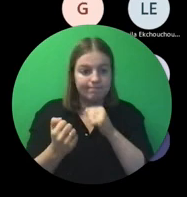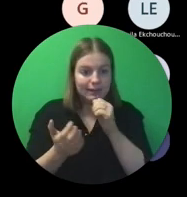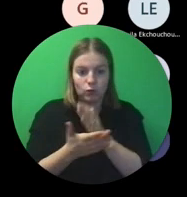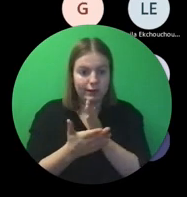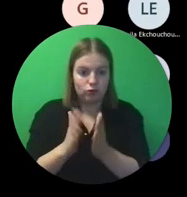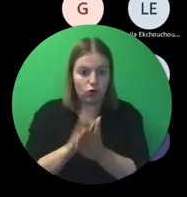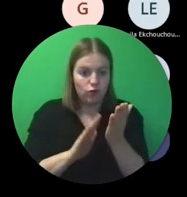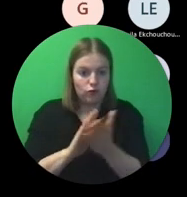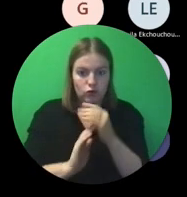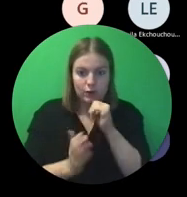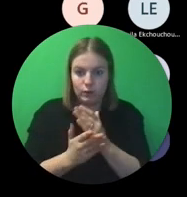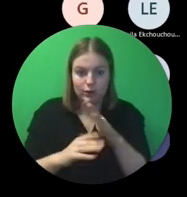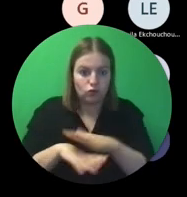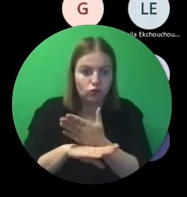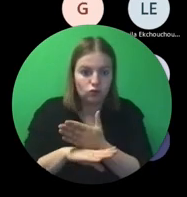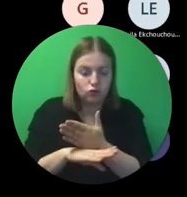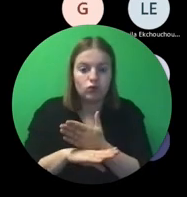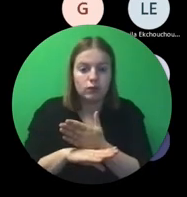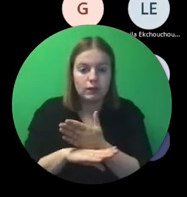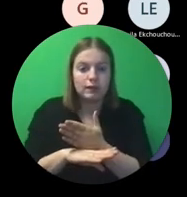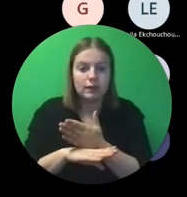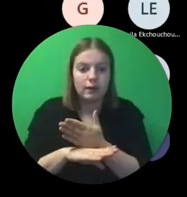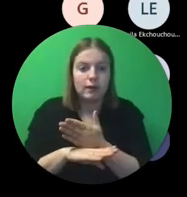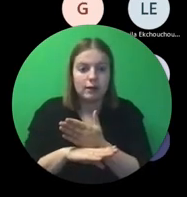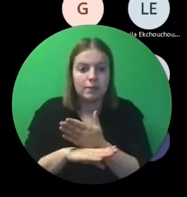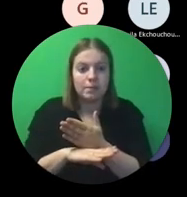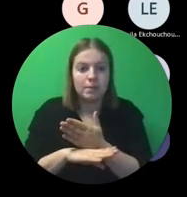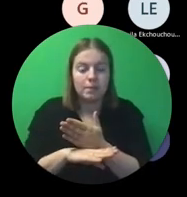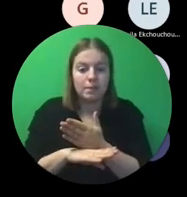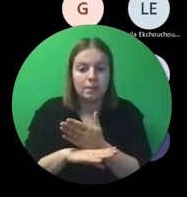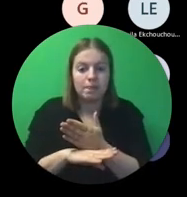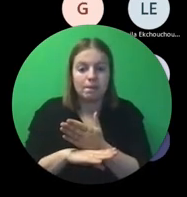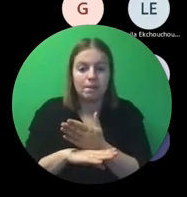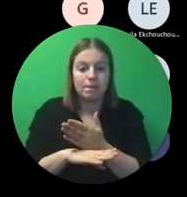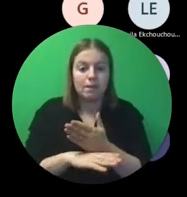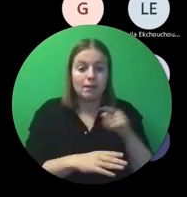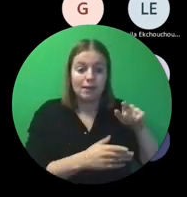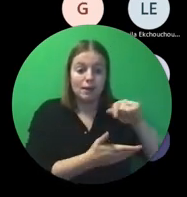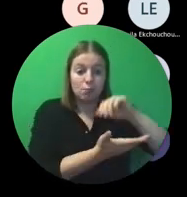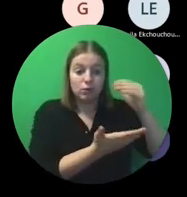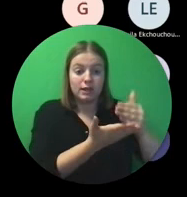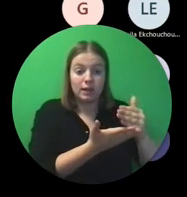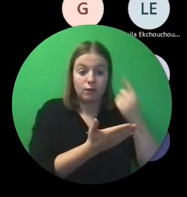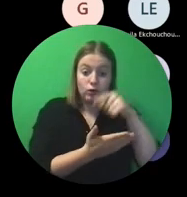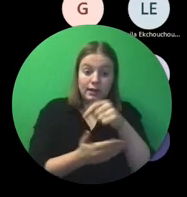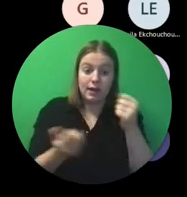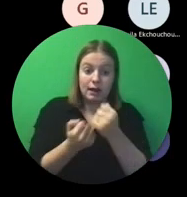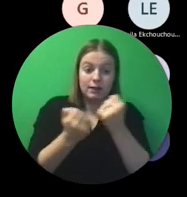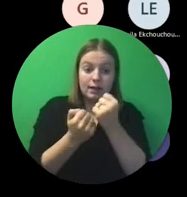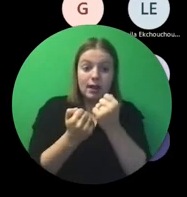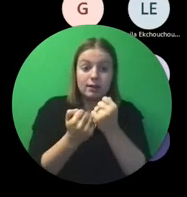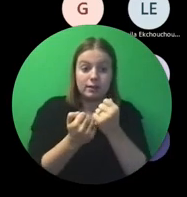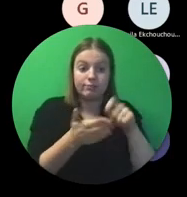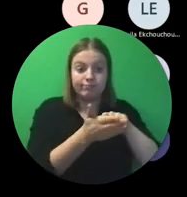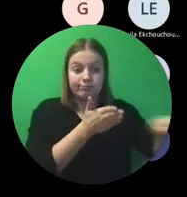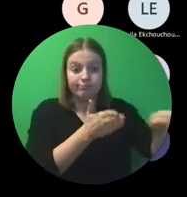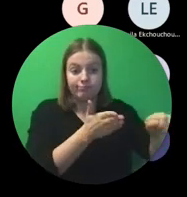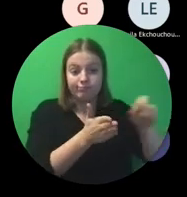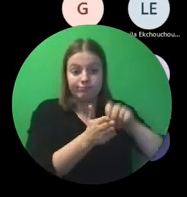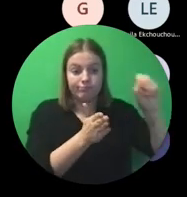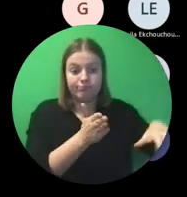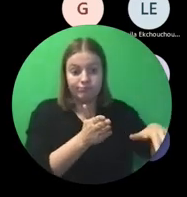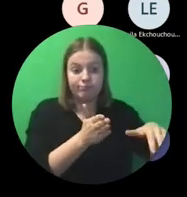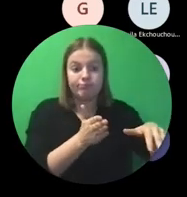uitgevoerd zijn, dan wordt het overeenkomstige budget daarvoor geschrapt.